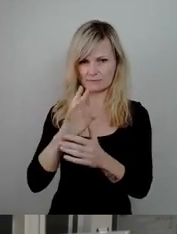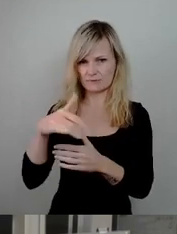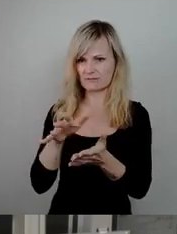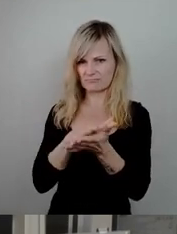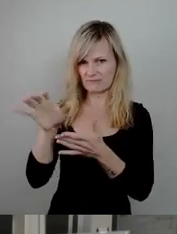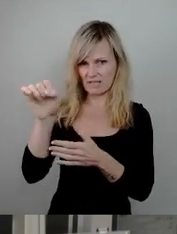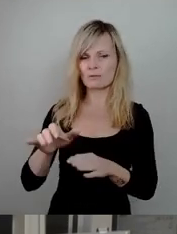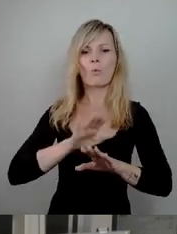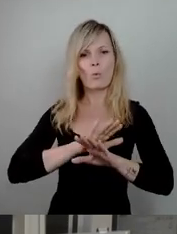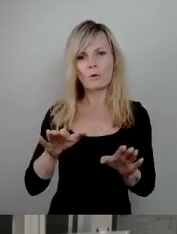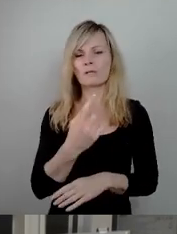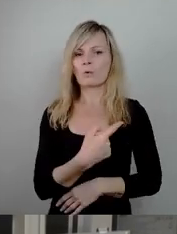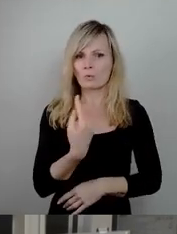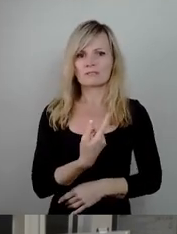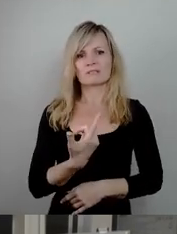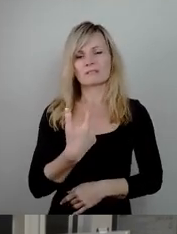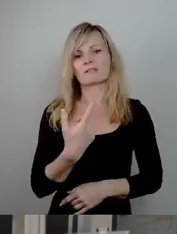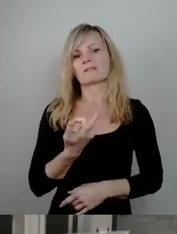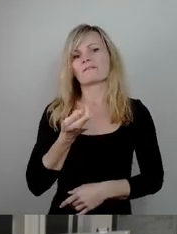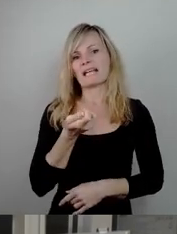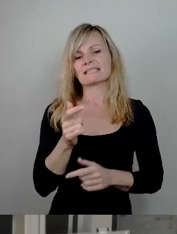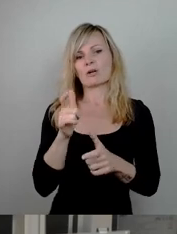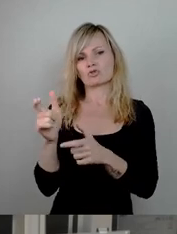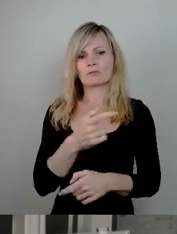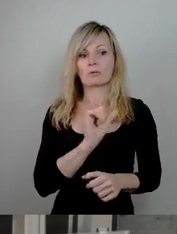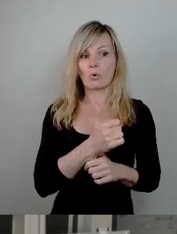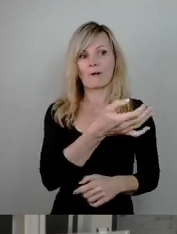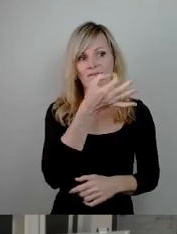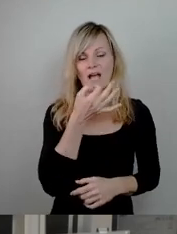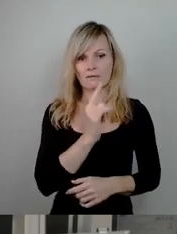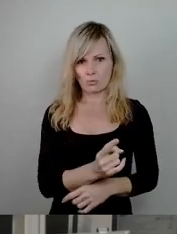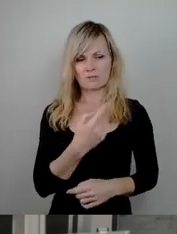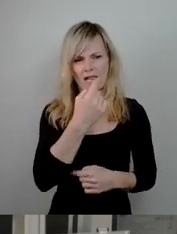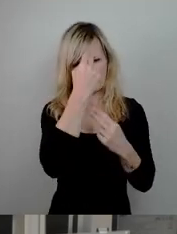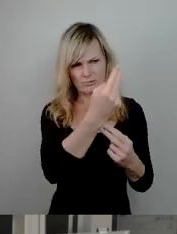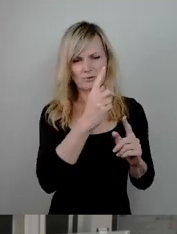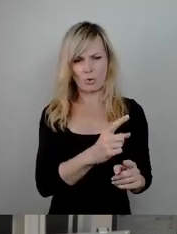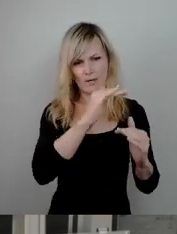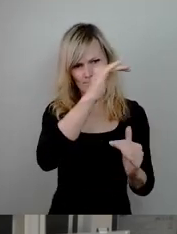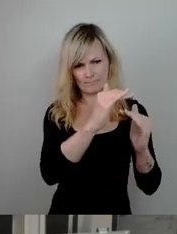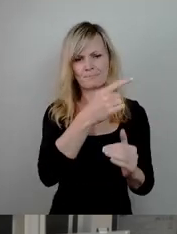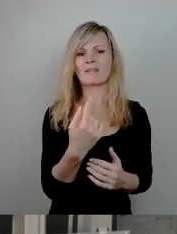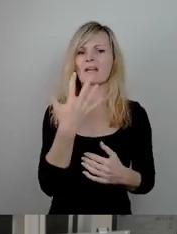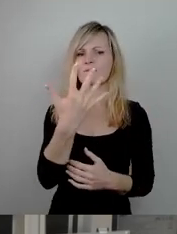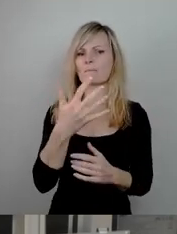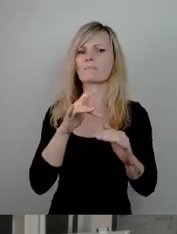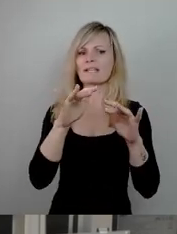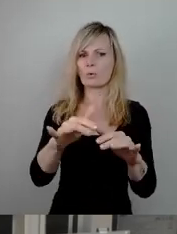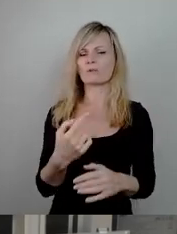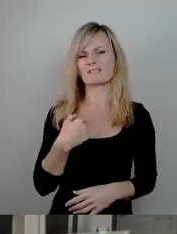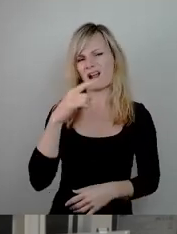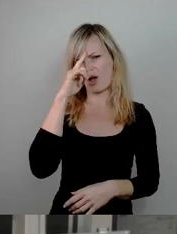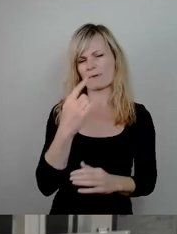nochmal als Stadtrat oder den Finanzausschuss zu fragen. Und da glauben wir, dass die 5 Millionen, die da stehen, wirklich zu hoch sind. Also